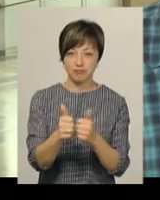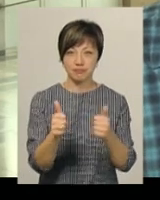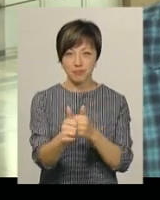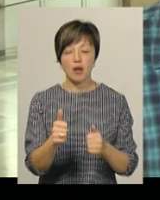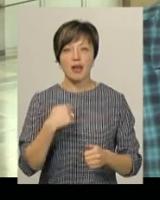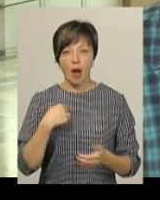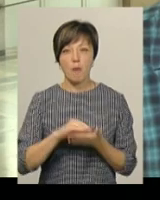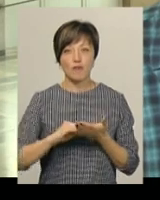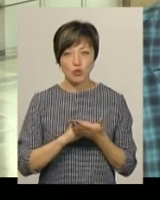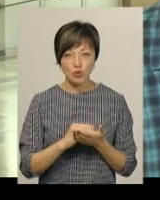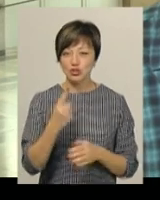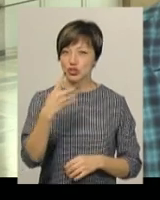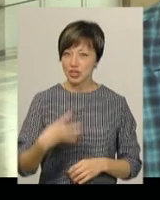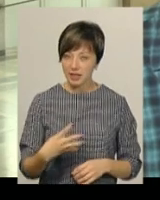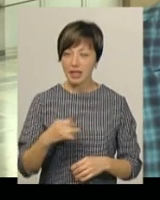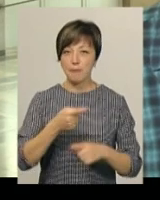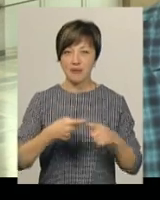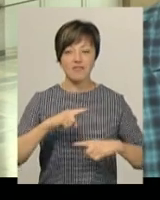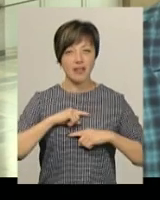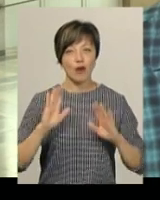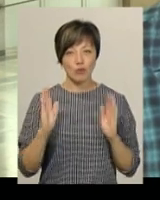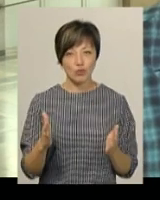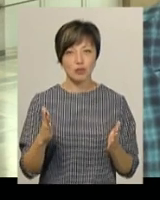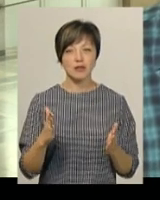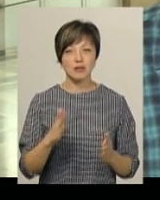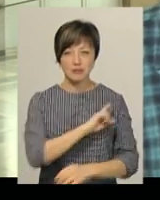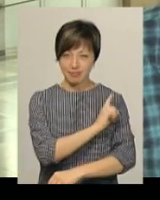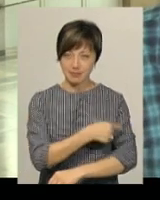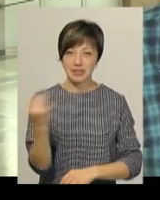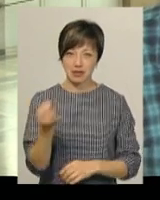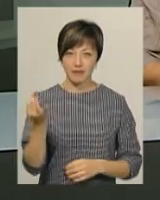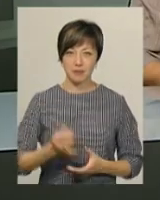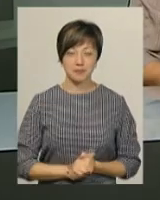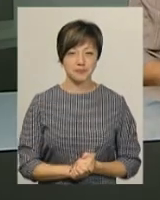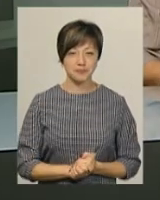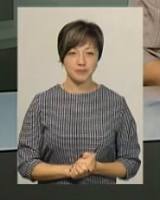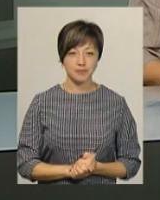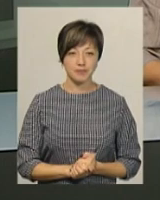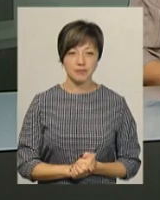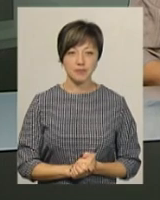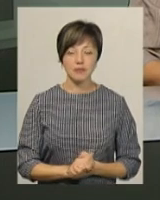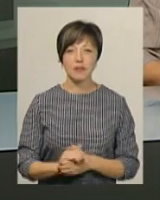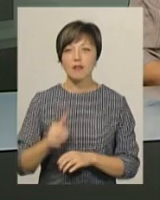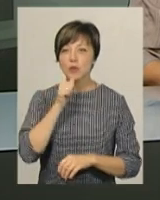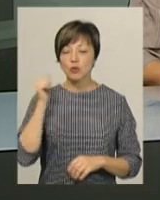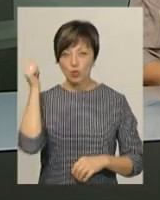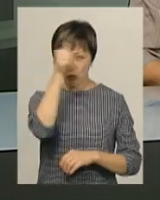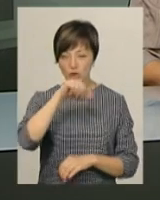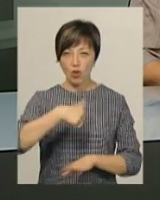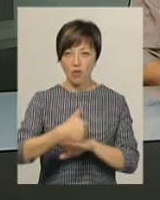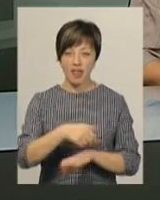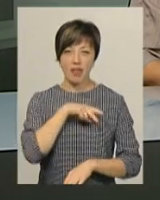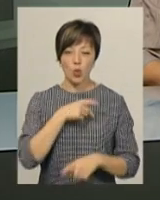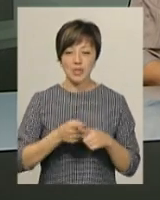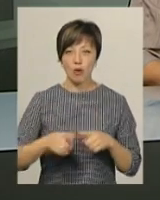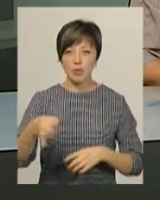повторюсь, що четвертьфінали, півфінали будуть достатньо інтересні. У минулому році головна нагорода